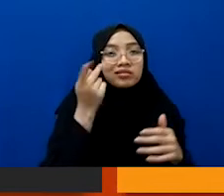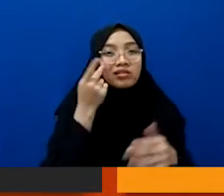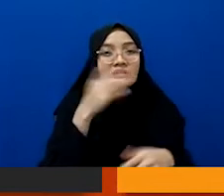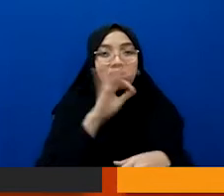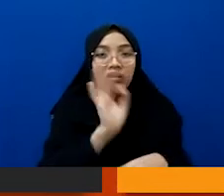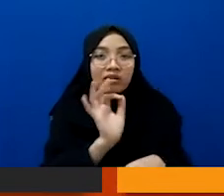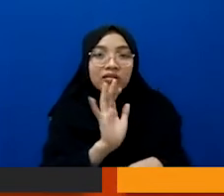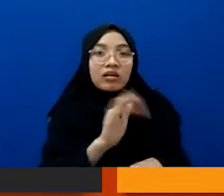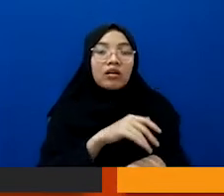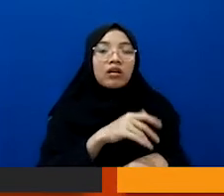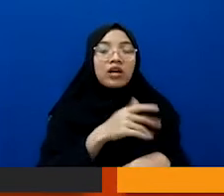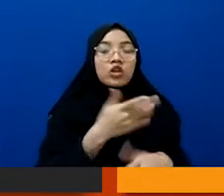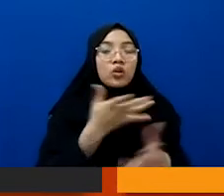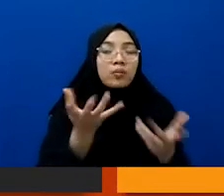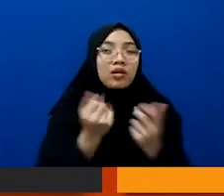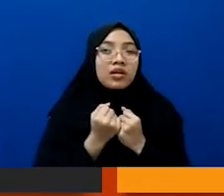mendapat